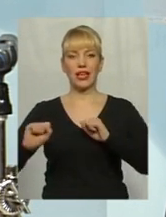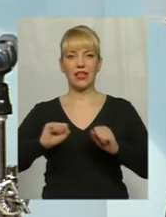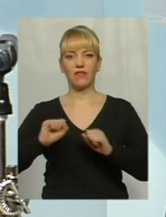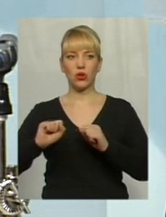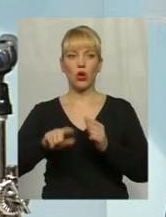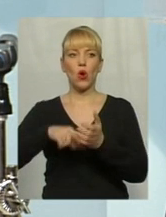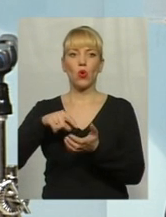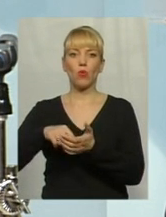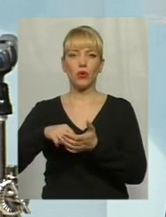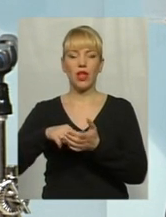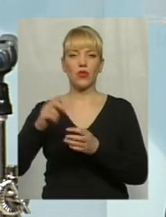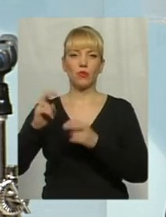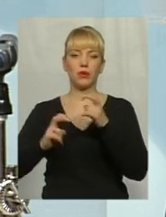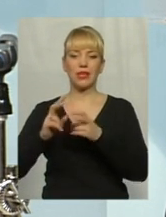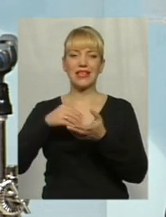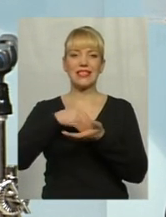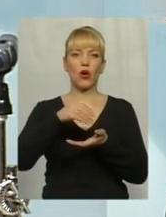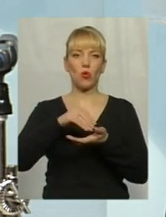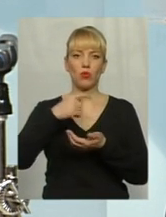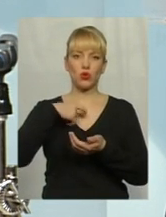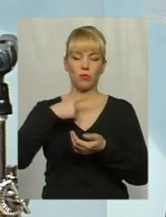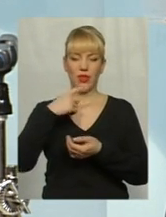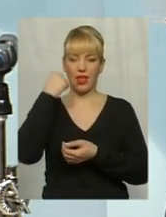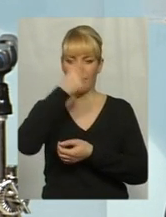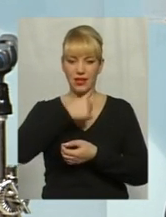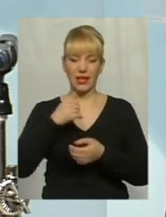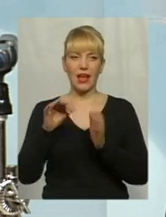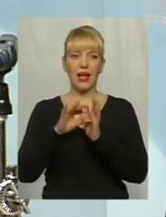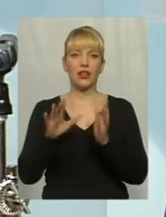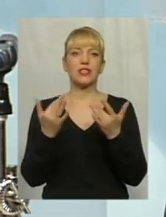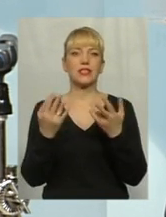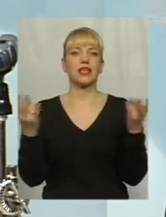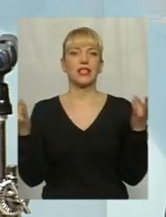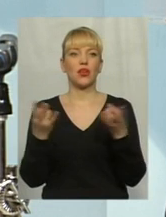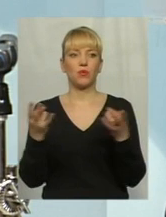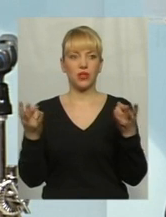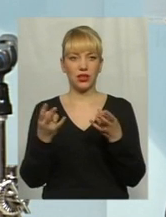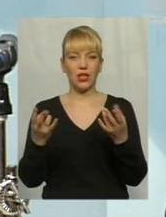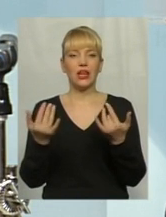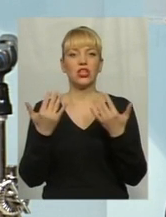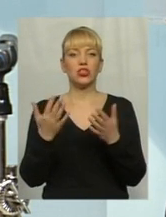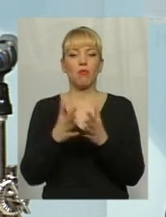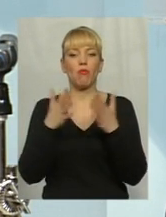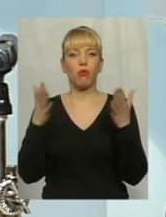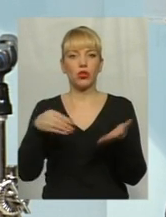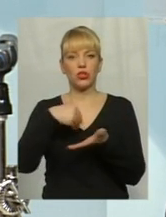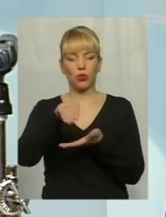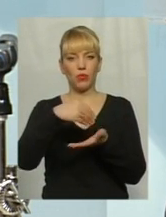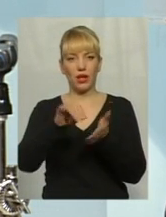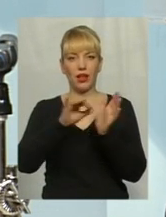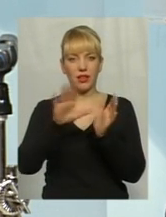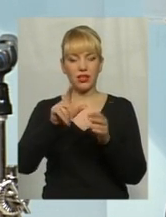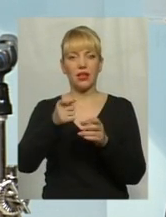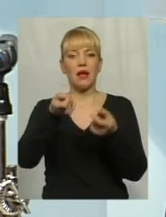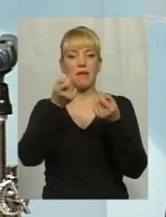яка обслуговує житло на ринок, і закуповує собі на рік стільки електроенергії, скільки йому необхідно. Чим більше він закупляє, тим нижча у нього ціна.